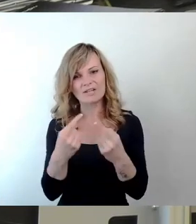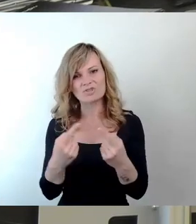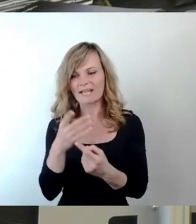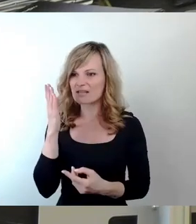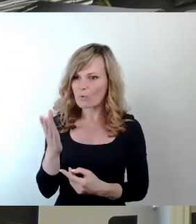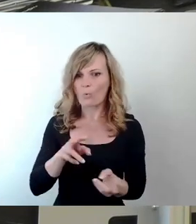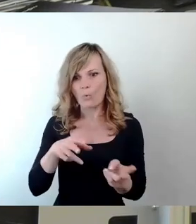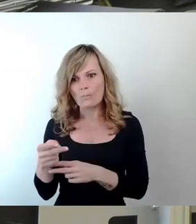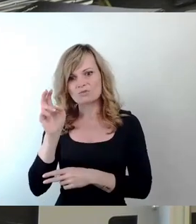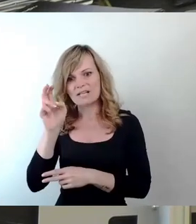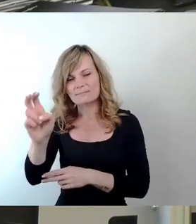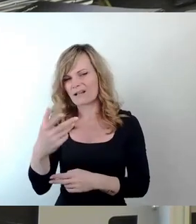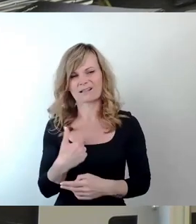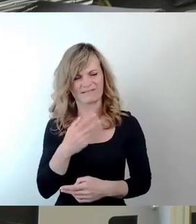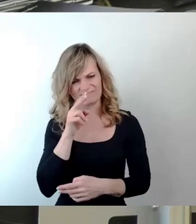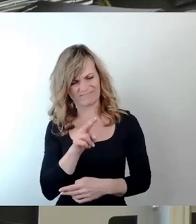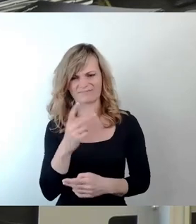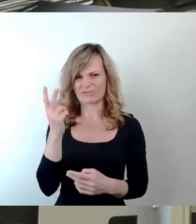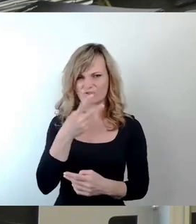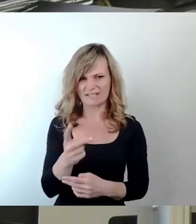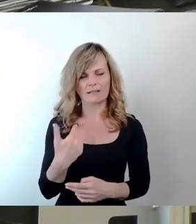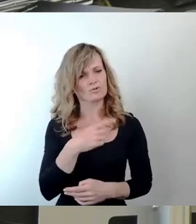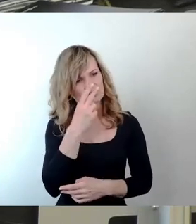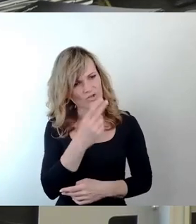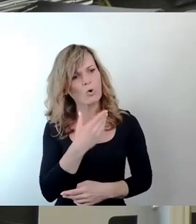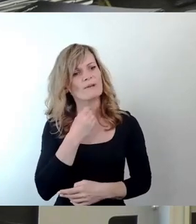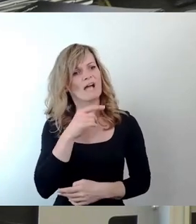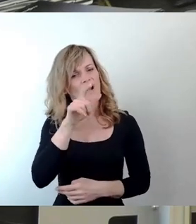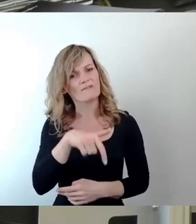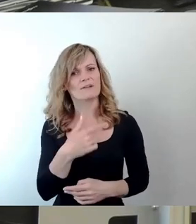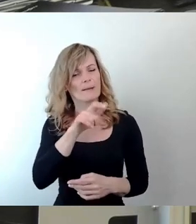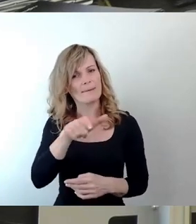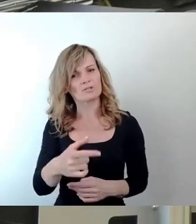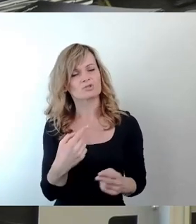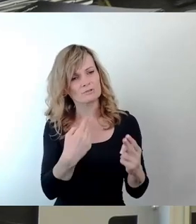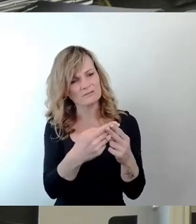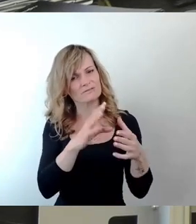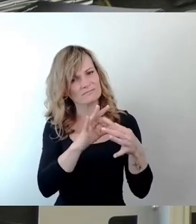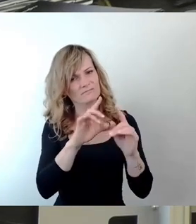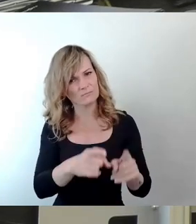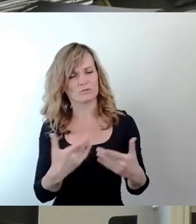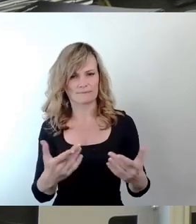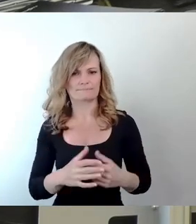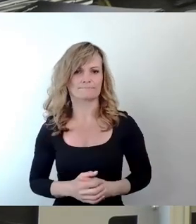Wir sollten mehr auf die Menschen hören, wir sollten ihre Bedürfnisse erfüllen. Am besten ist, wo man sich nicht befindet,